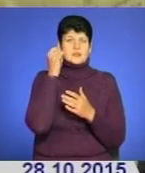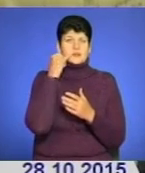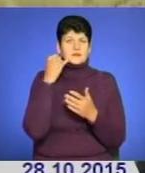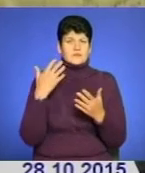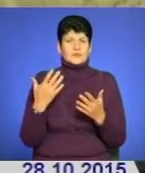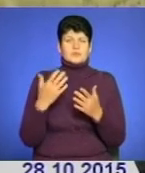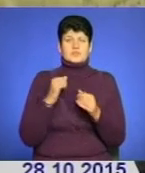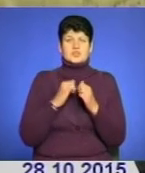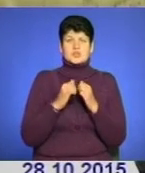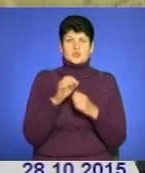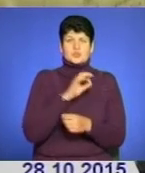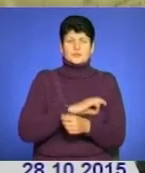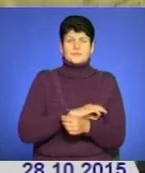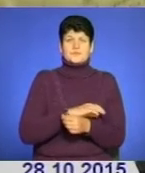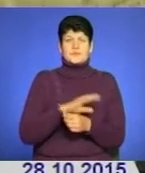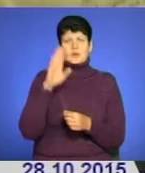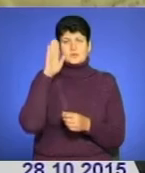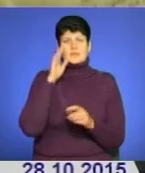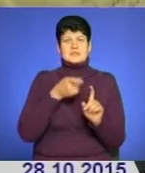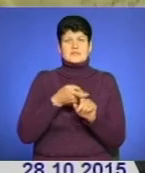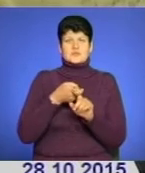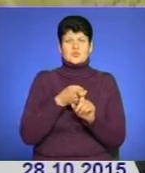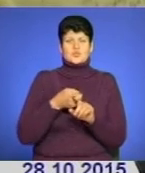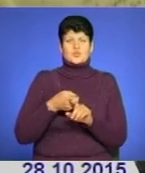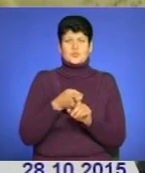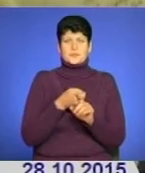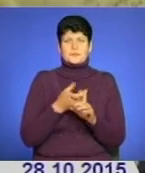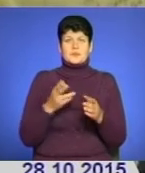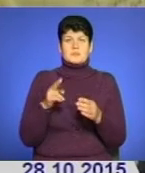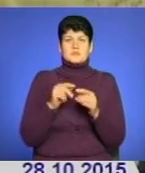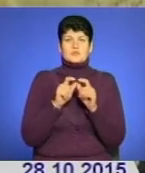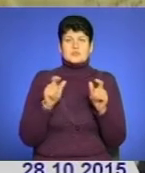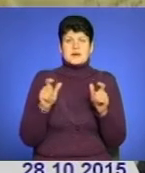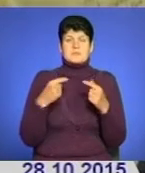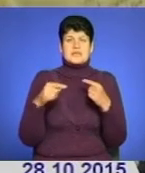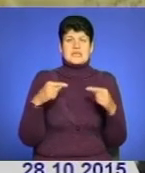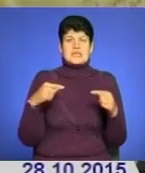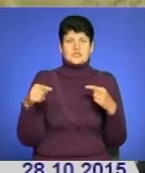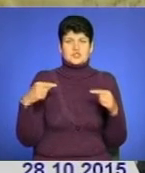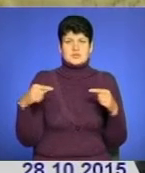користуються хлопці для зв'язку між собою, між постами і інших речей.